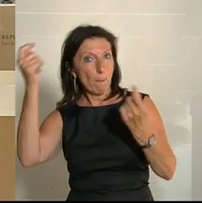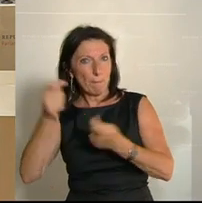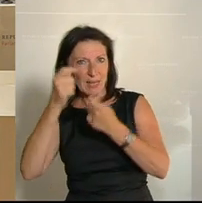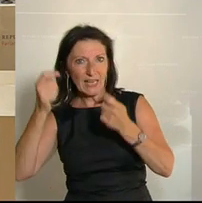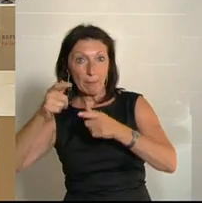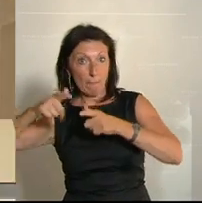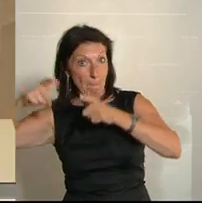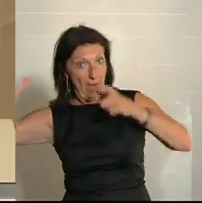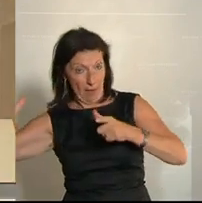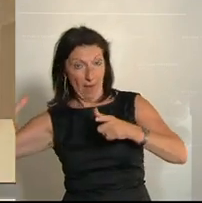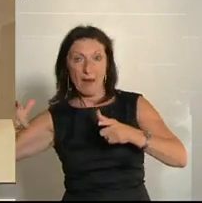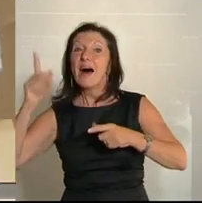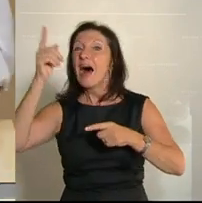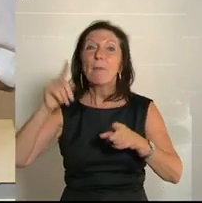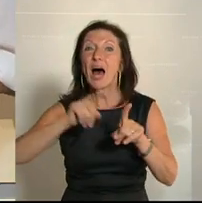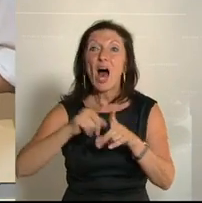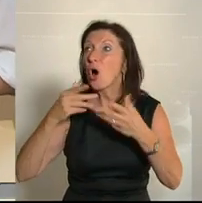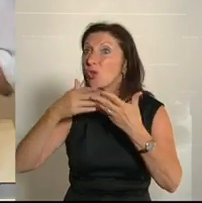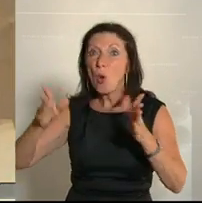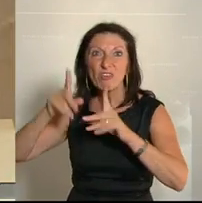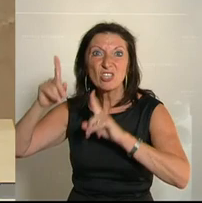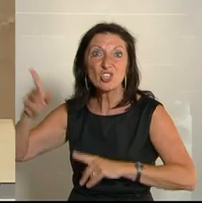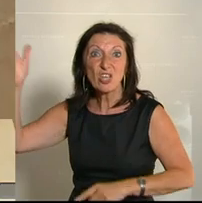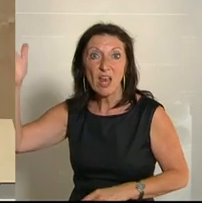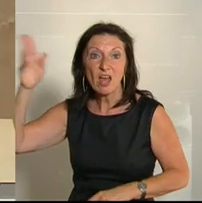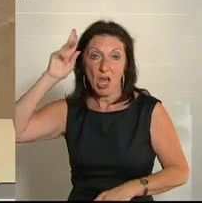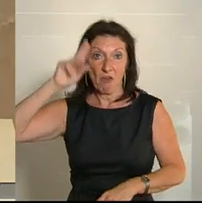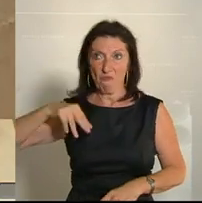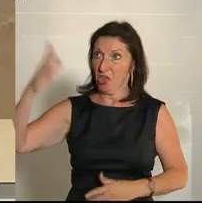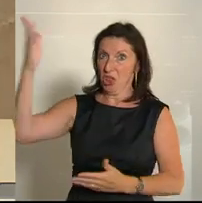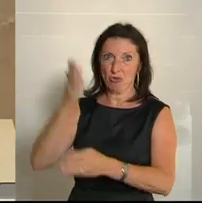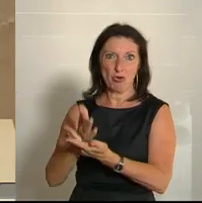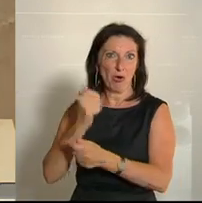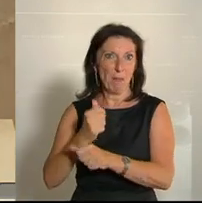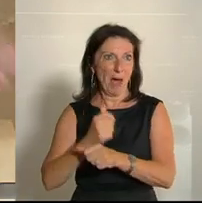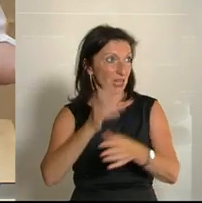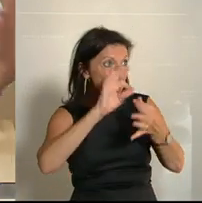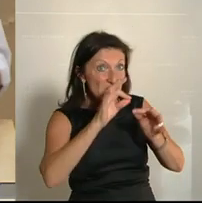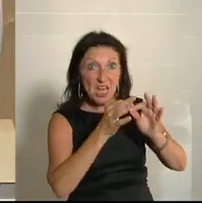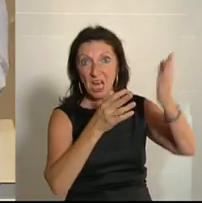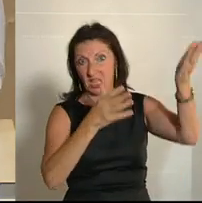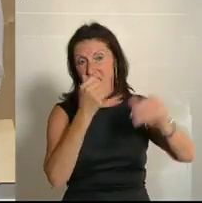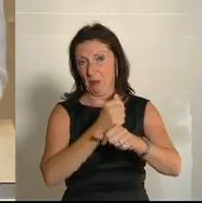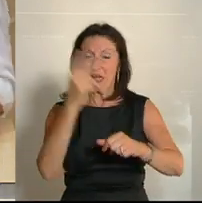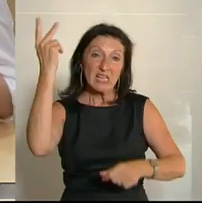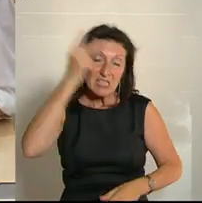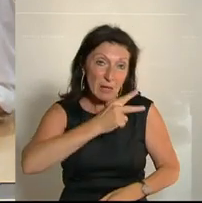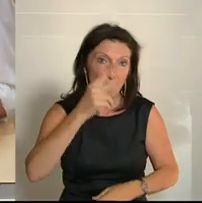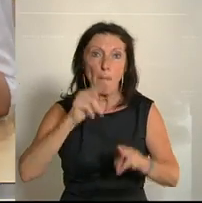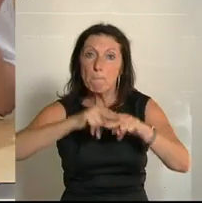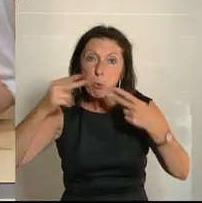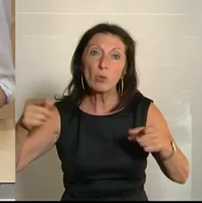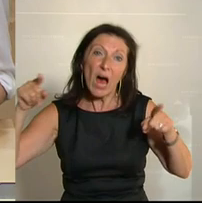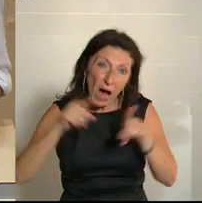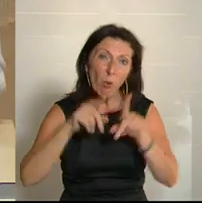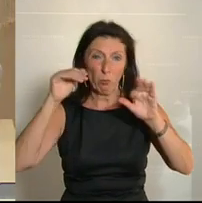natürlich braucht es dazu auch die öffentliche Hand, die sich bereit erklärt. Wien hat es vorgemacht, Kärnten hat es vorgemacht. Natürlich muss der Bund jetzt folgen. Bitte